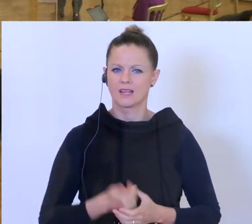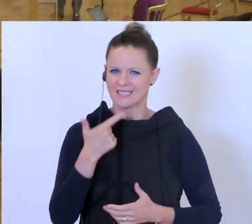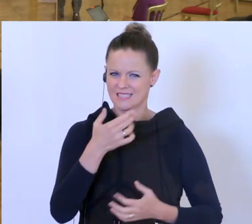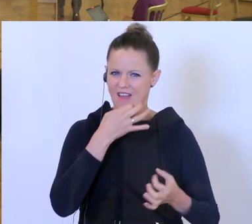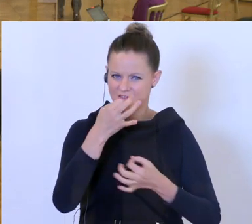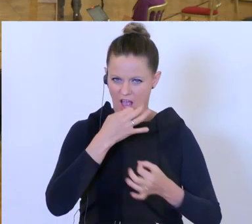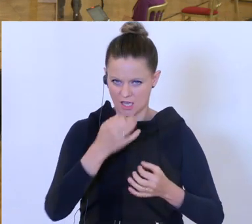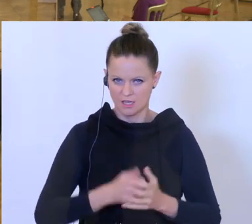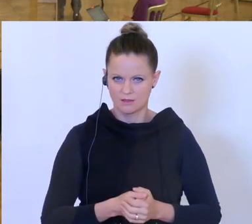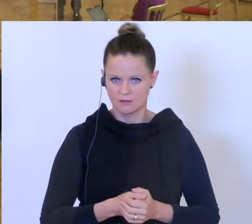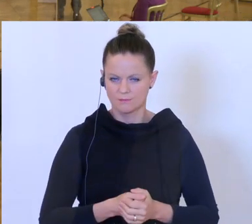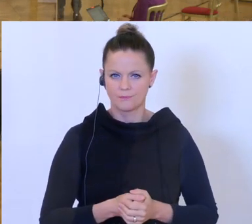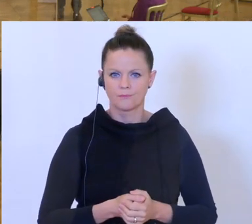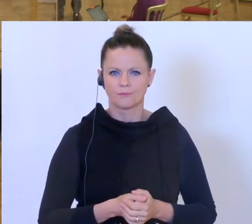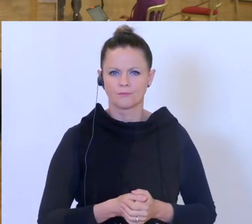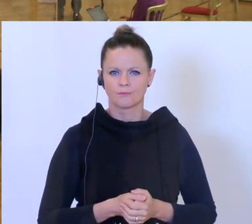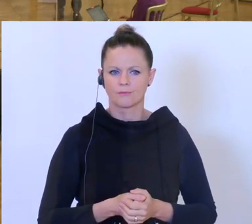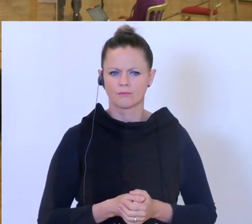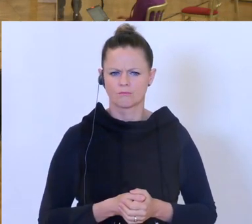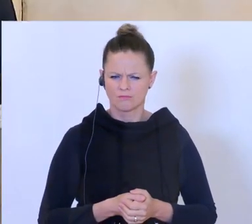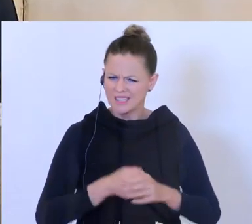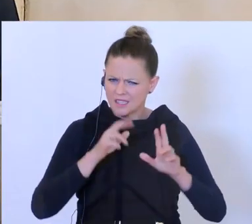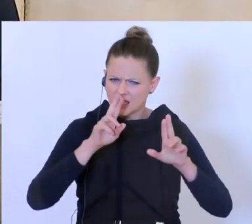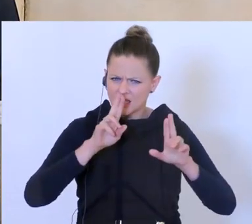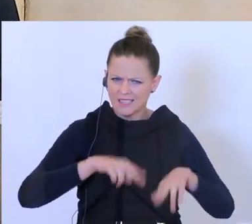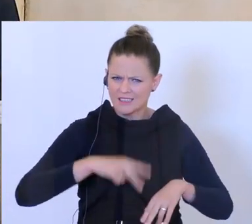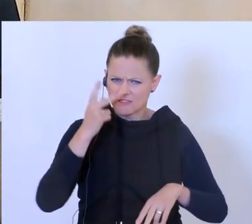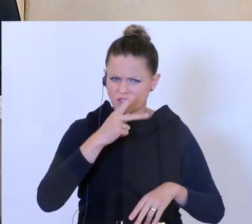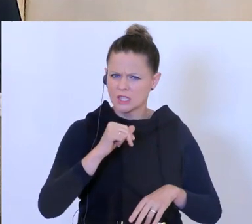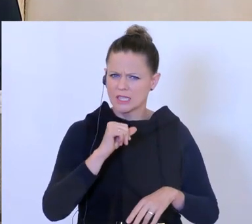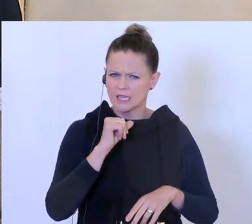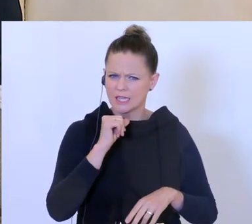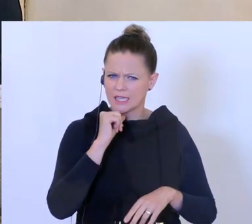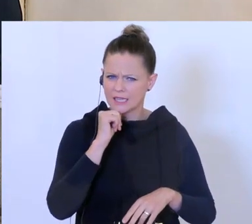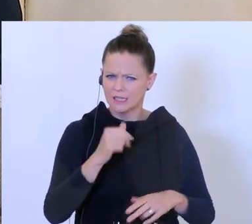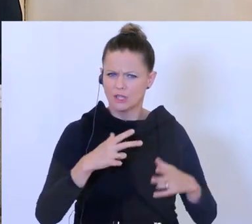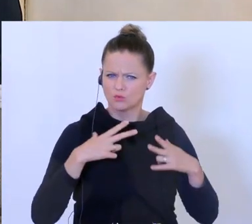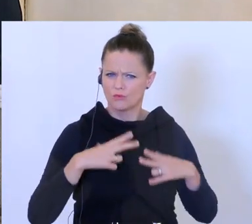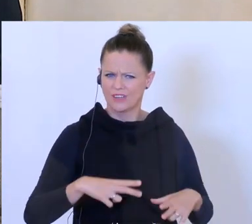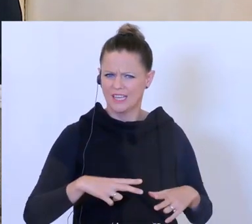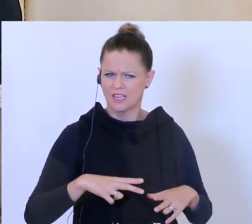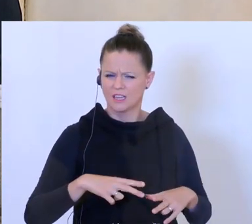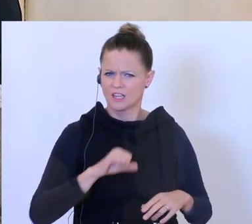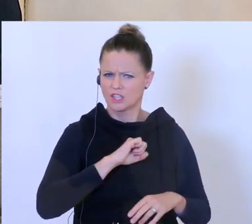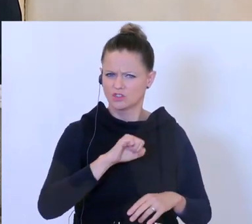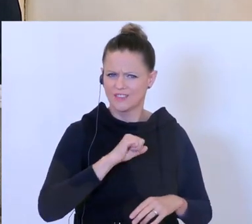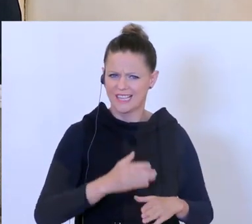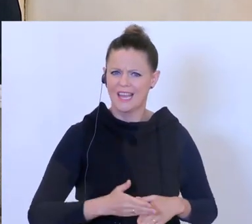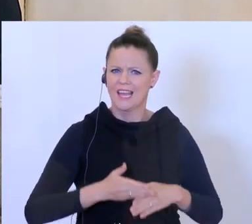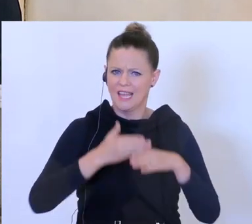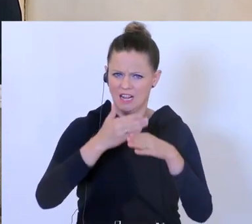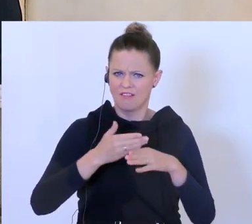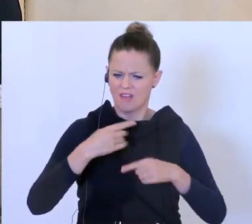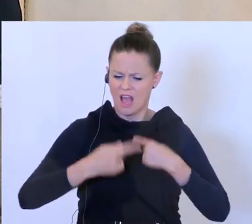Sie haben gesagt, wenn ich das richtig verstanden habe, dass Sie nicht zufrieden sind mit der Geschwindigkeit, mit der die Hilfen abgewickelt wurden. Jetzt sind das ja Ihre